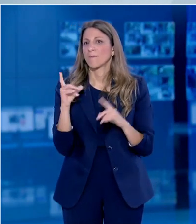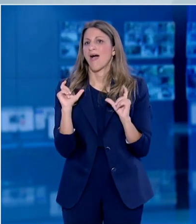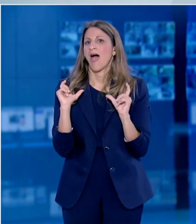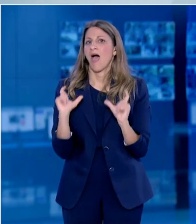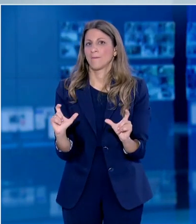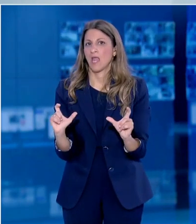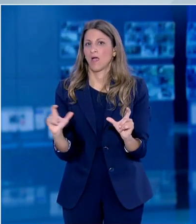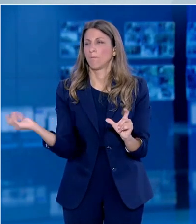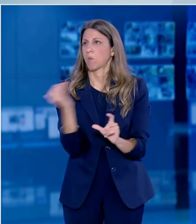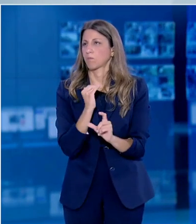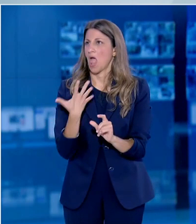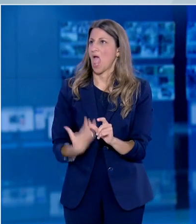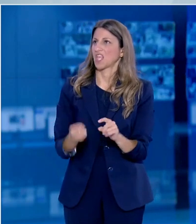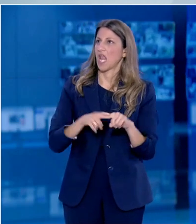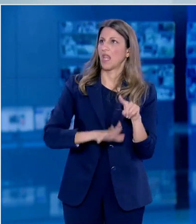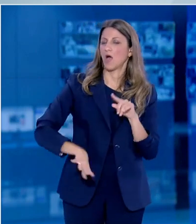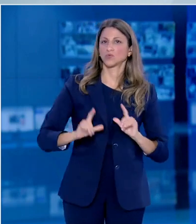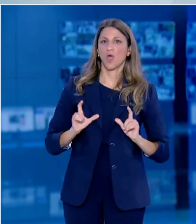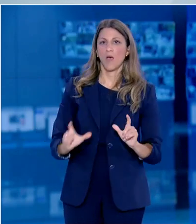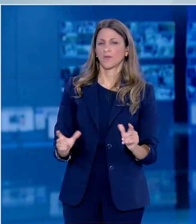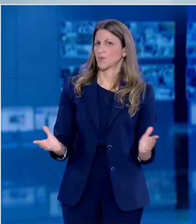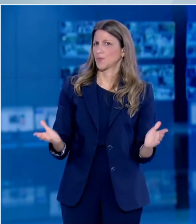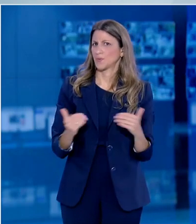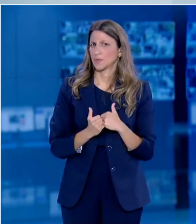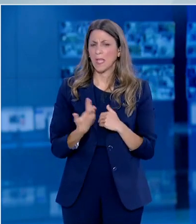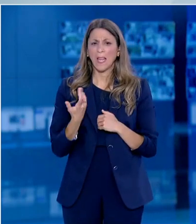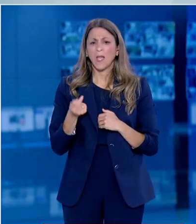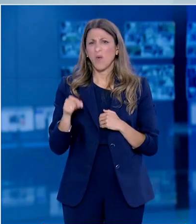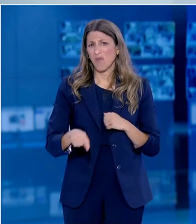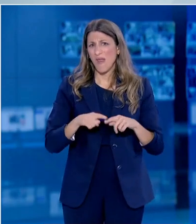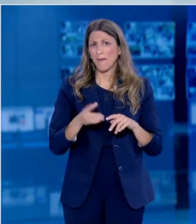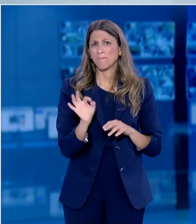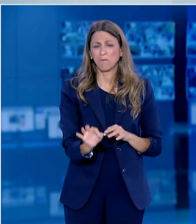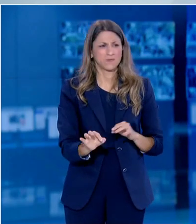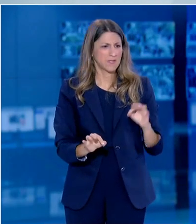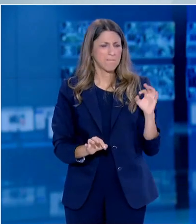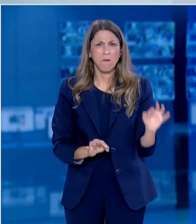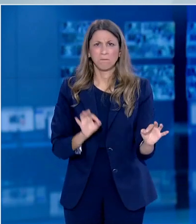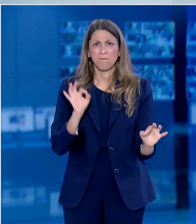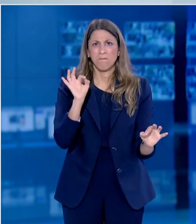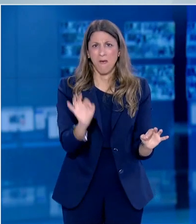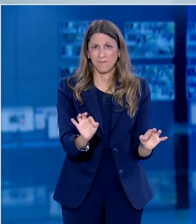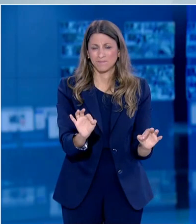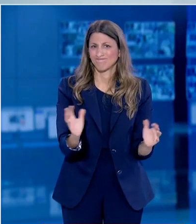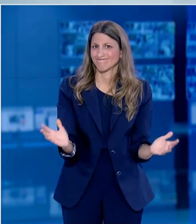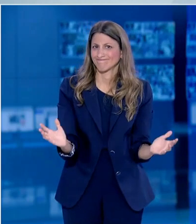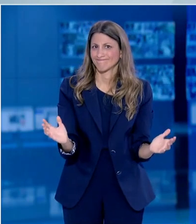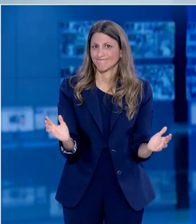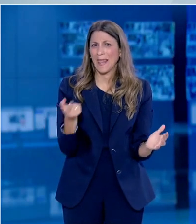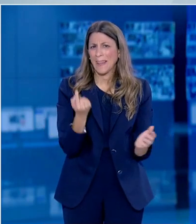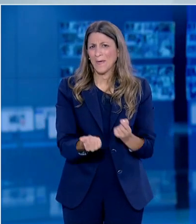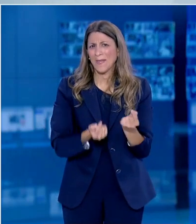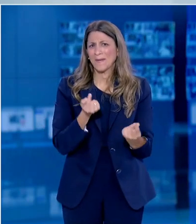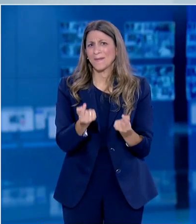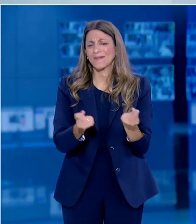κάποια μορφή ανοσίας στις αγέλης. Γιατί υπήρχε πάρα πολύ χαμηλή κυκλοφορία του ίου όπως τεκμηριώνεται και με τα δεδομένα που έχουμε και